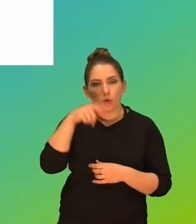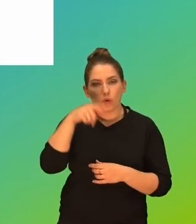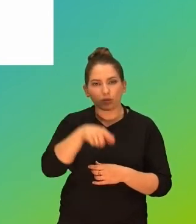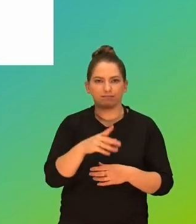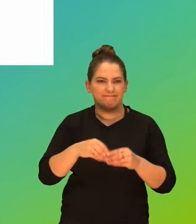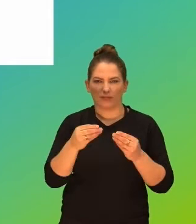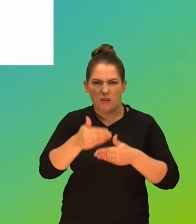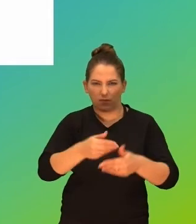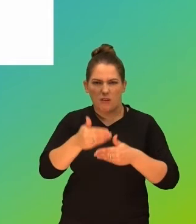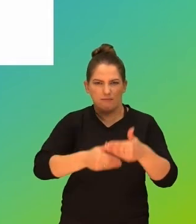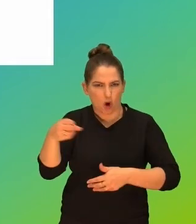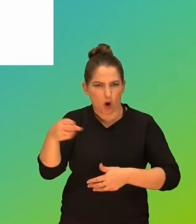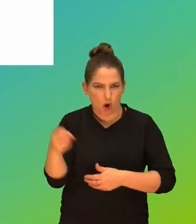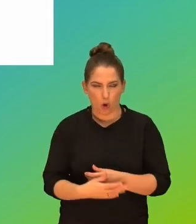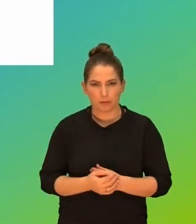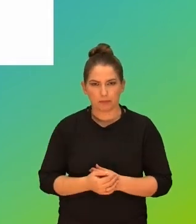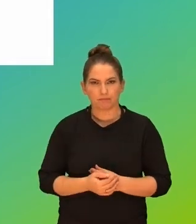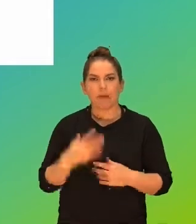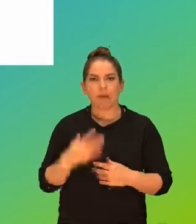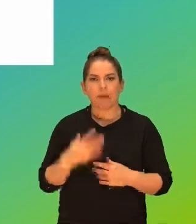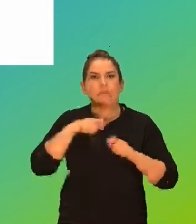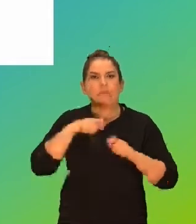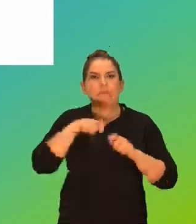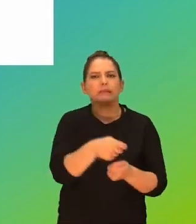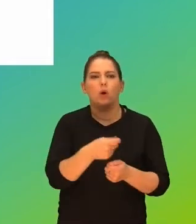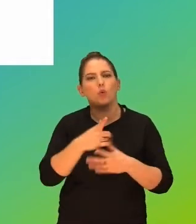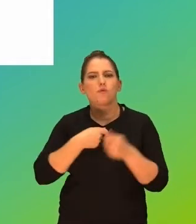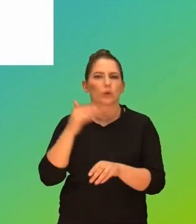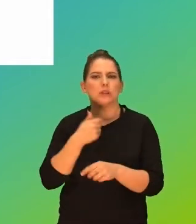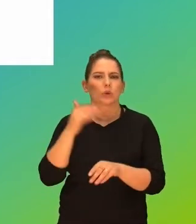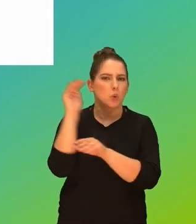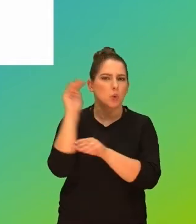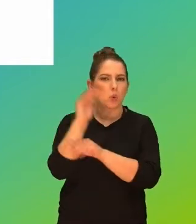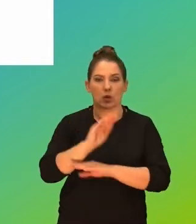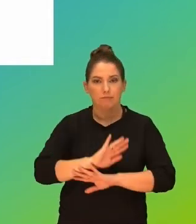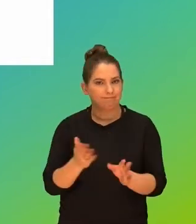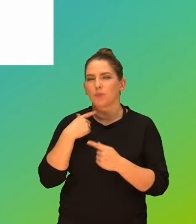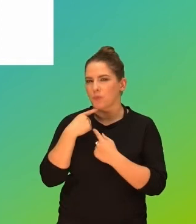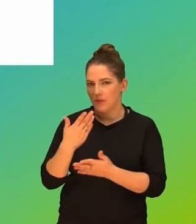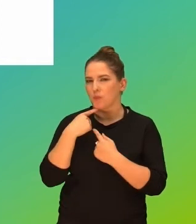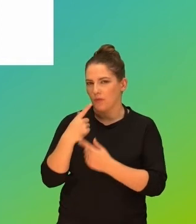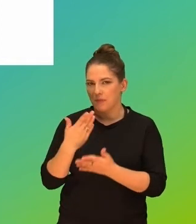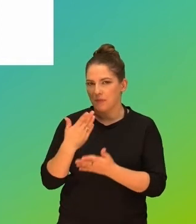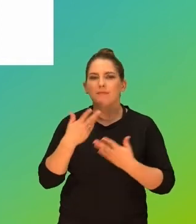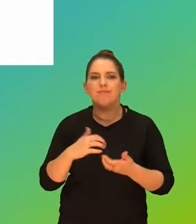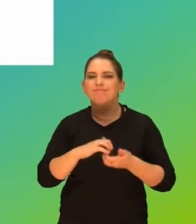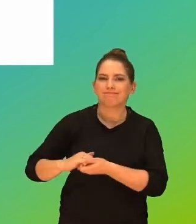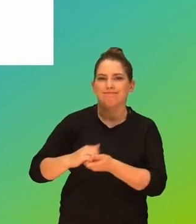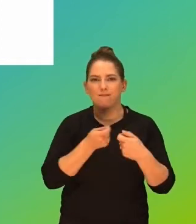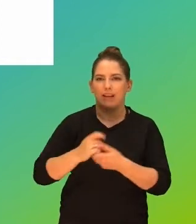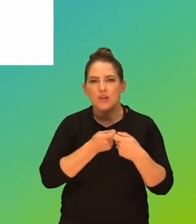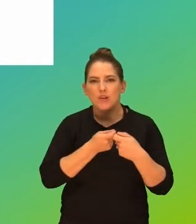funkcjonował dużo gorzej. Nie narzucajmy odgórnych rozwiązań, to już powiedziałam dlaczego. Chcemy mieć wspólników,